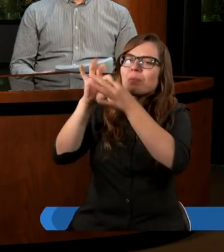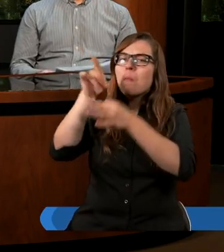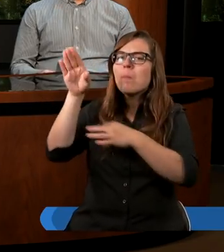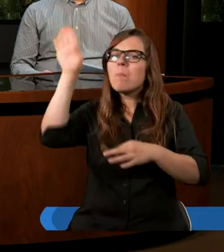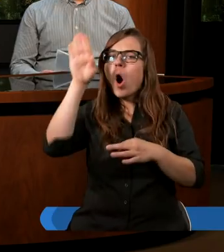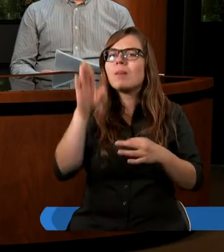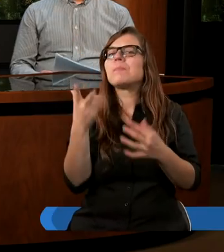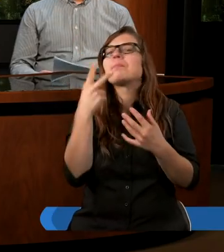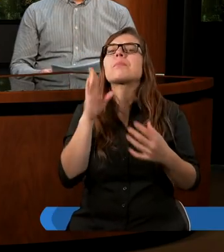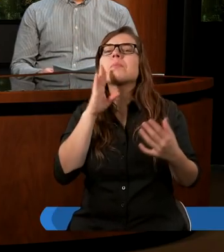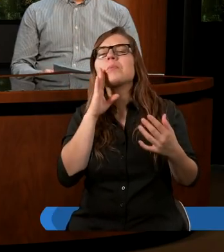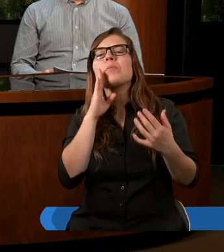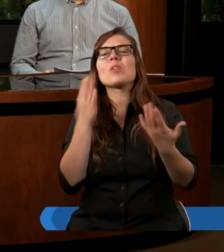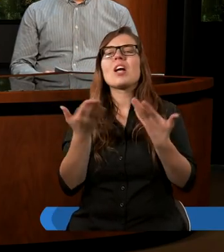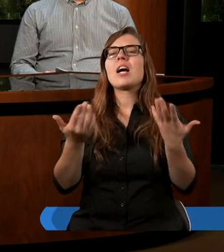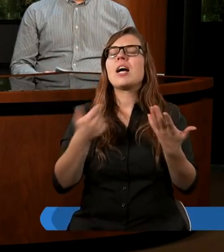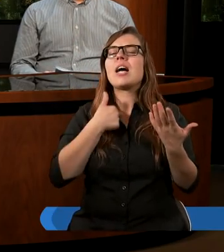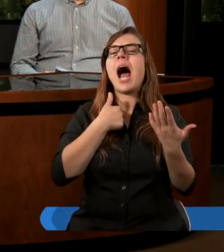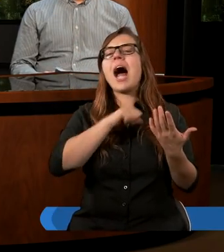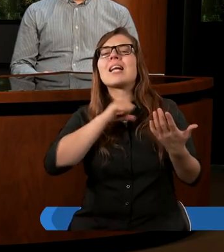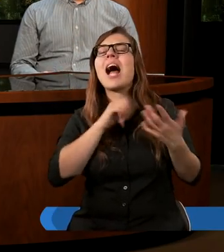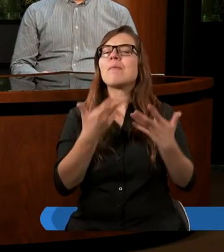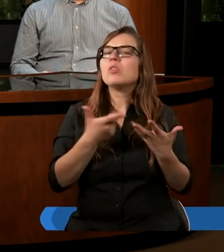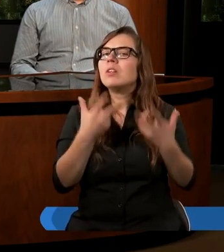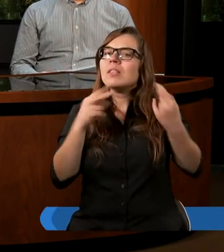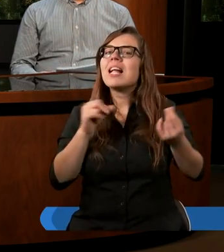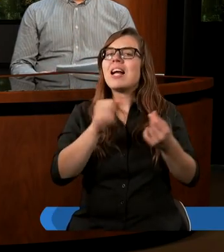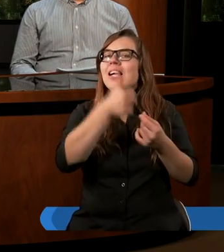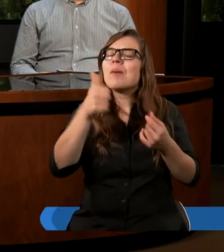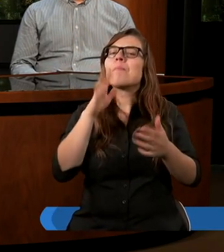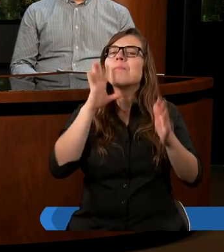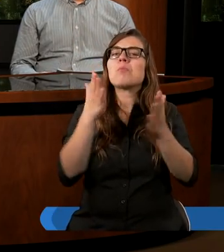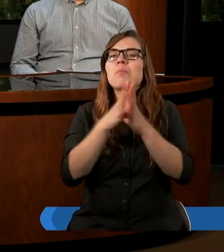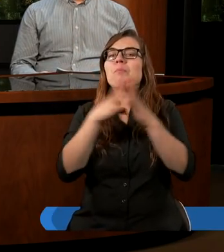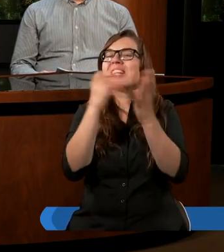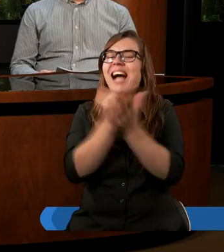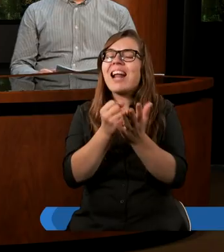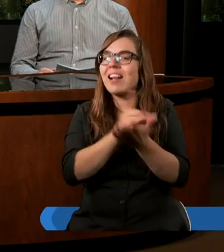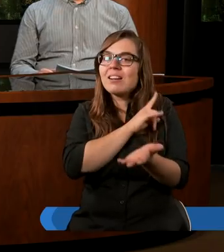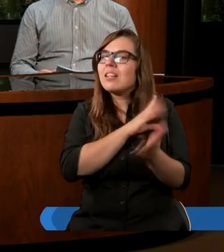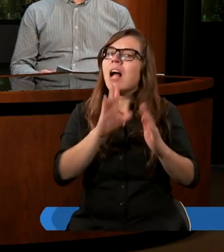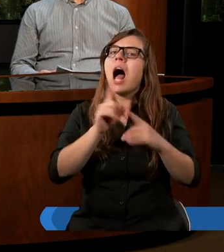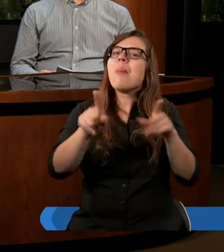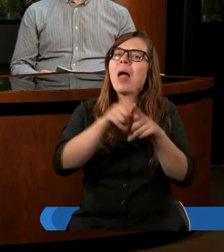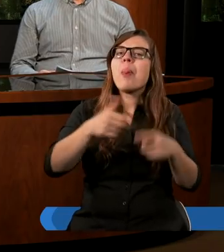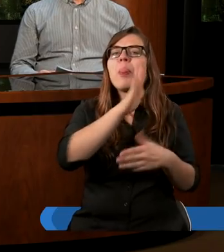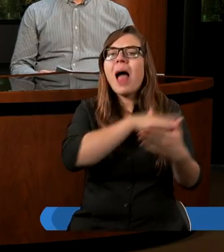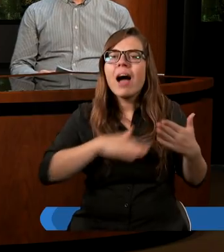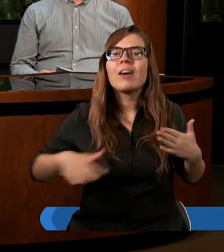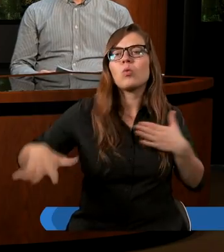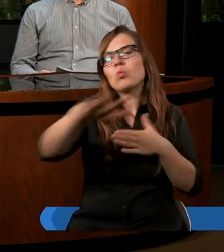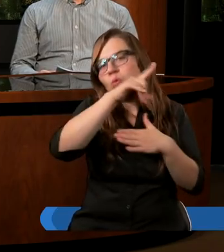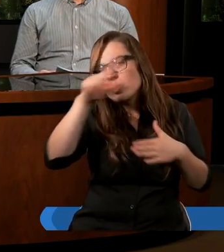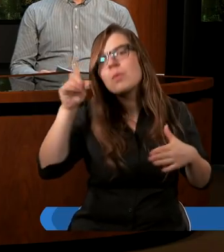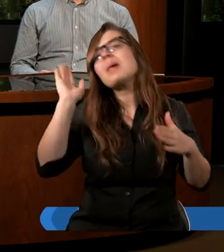Że Pan Bóg to traktuje nie osobiście każdego człowieka, że jeżeli ty przestrzegałeś przykazania, tylko się odnosi do całego narodu, który będzie, jeżeli będzie przestrzegał